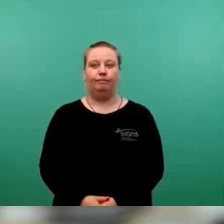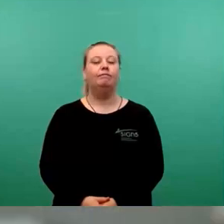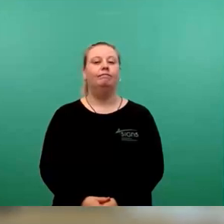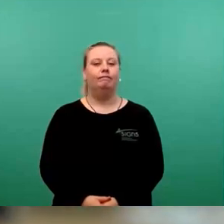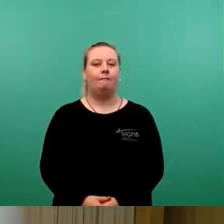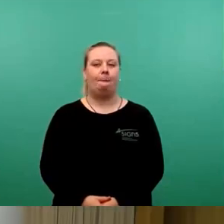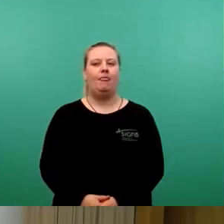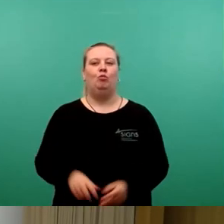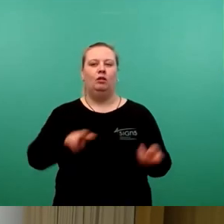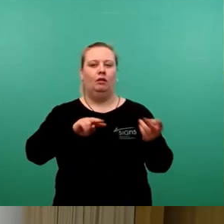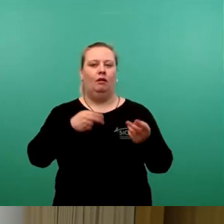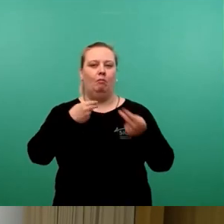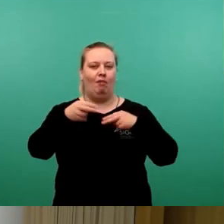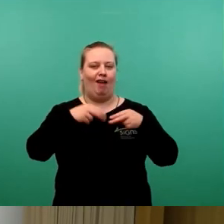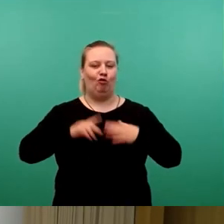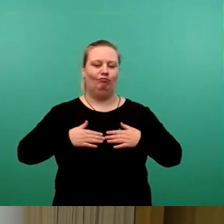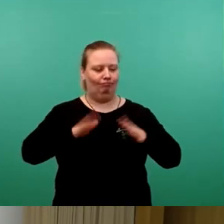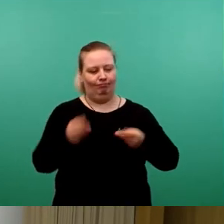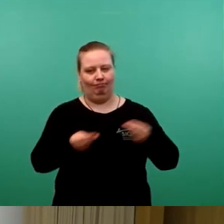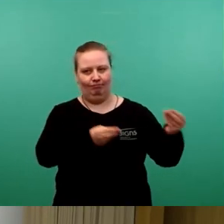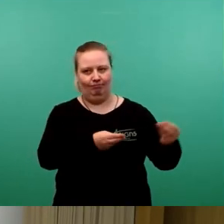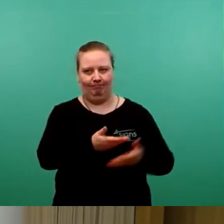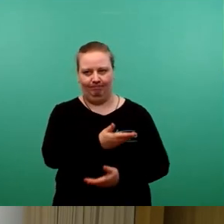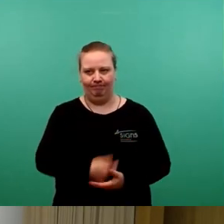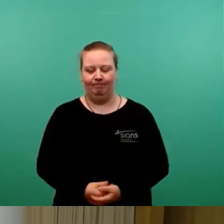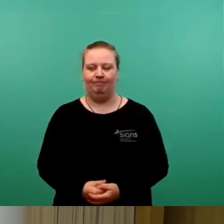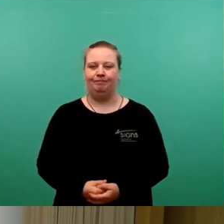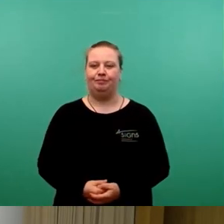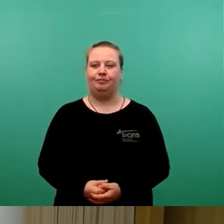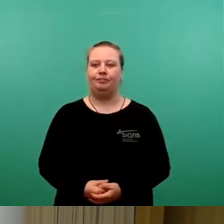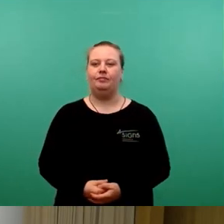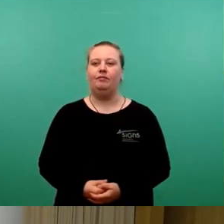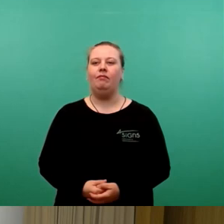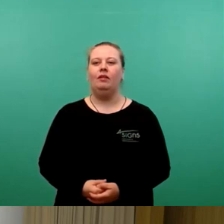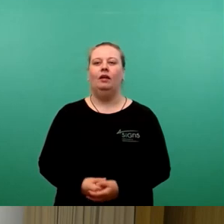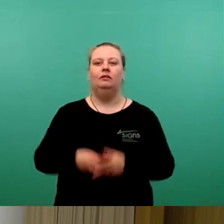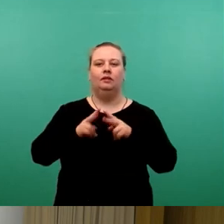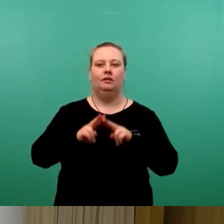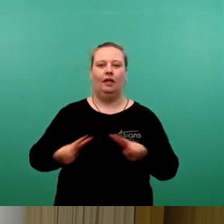Abwechslung reinzubringen, übernimmt das Herr Kühn. Ja, sehr geehrter Herr Lazzinski,